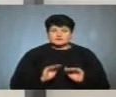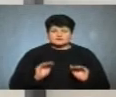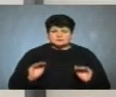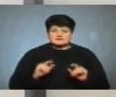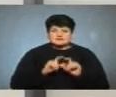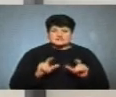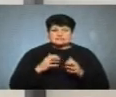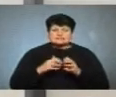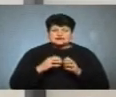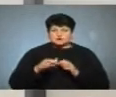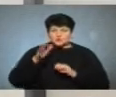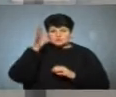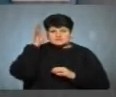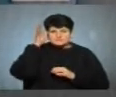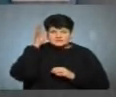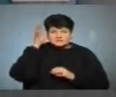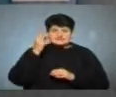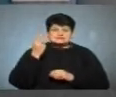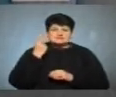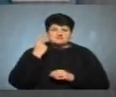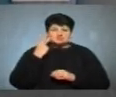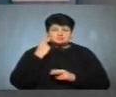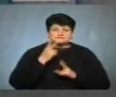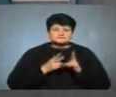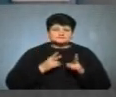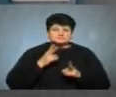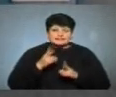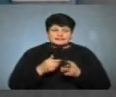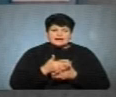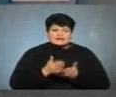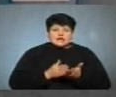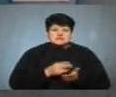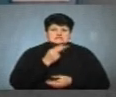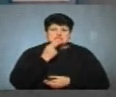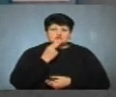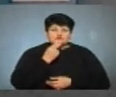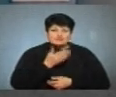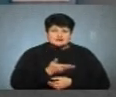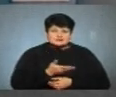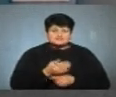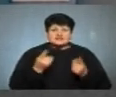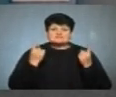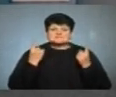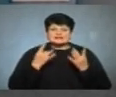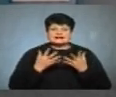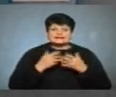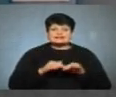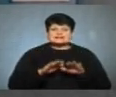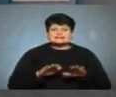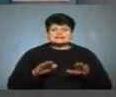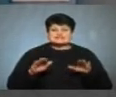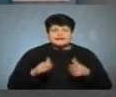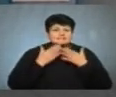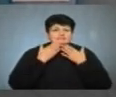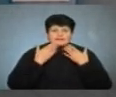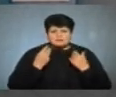закладах загальноосередньої освіти, завжди нарікали на якість харчування. І велика кількість дітей не